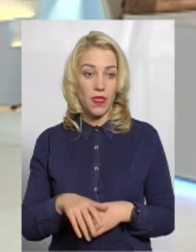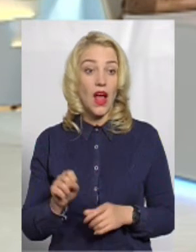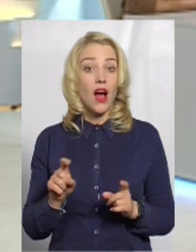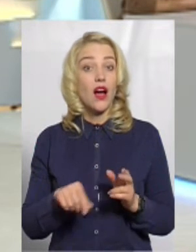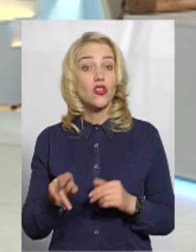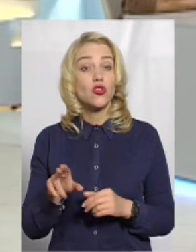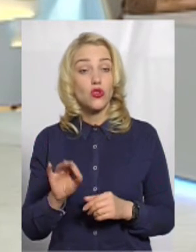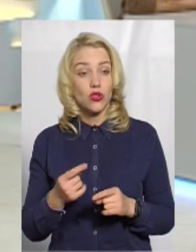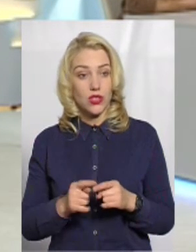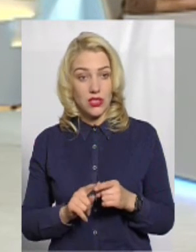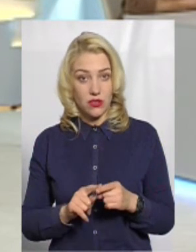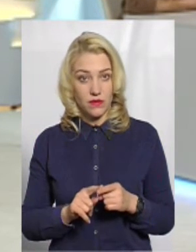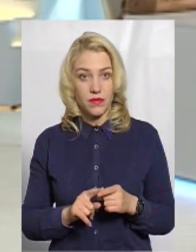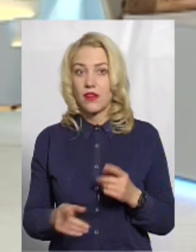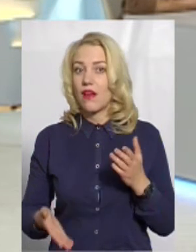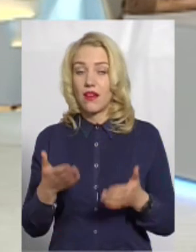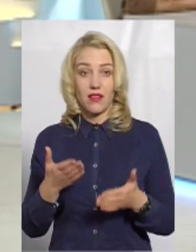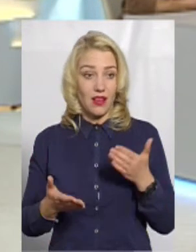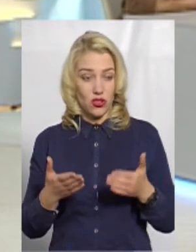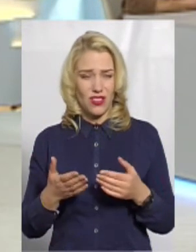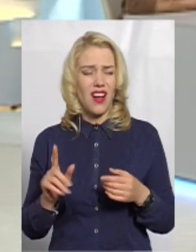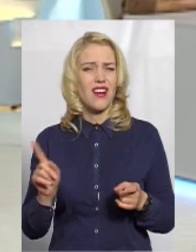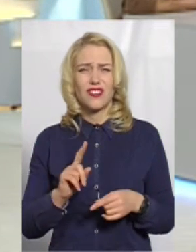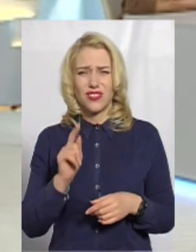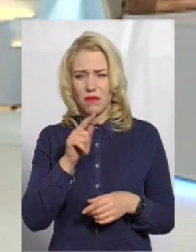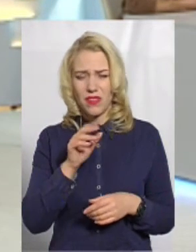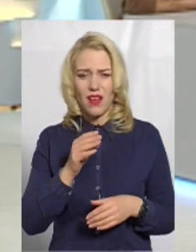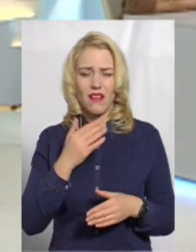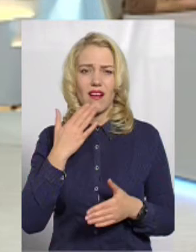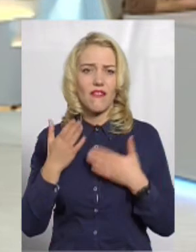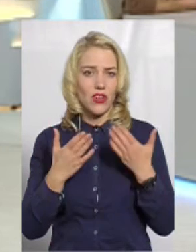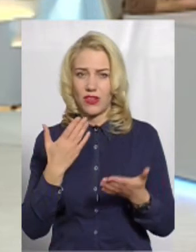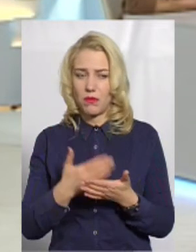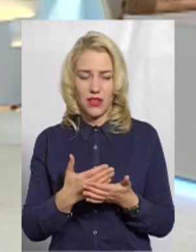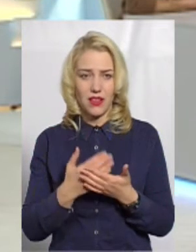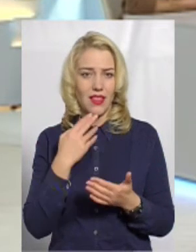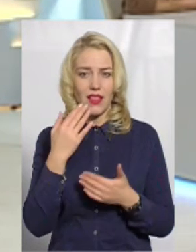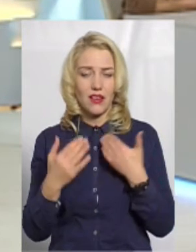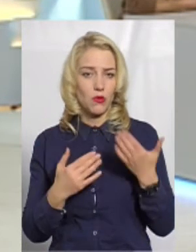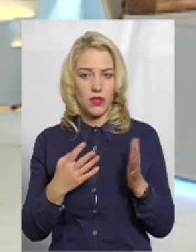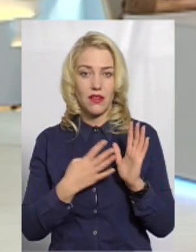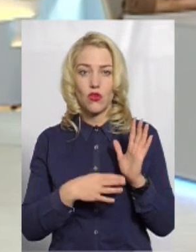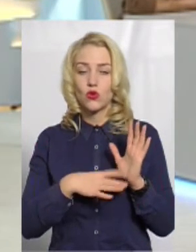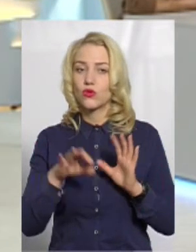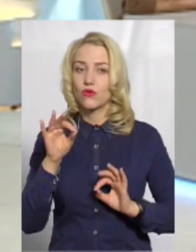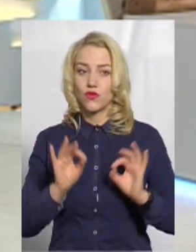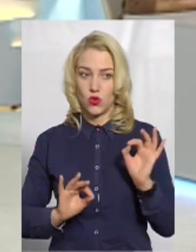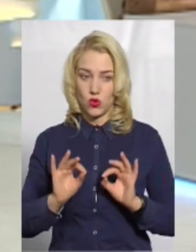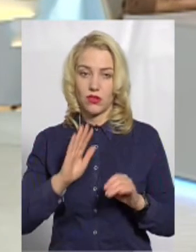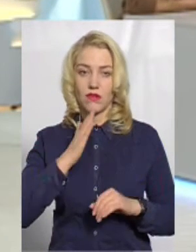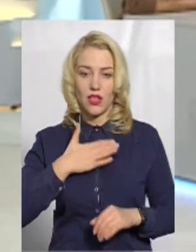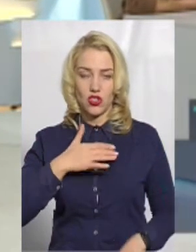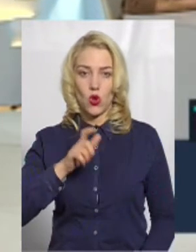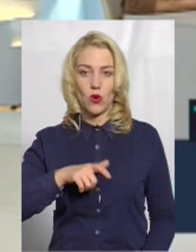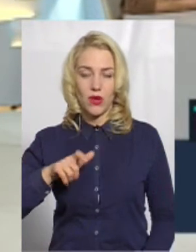А щодо це, якщо там, а те, що на референдумі, ну, допустимо, на референдумі, так, 90% наших